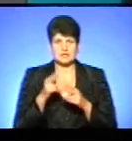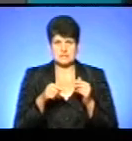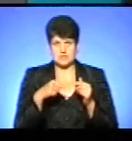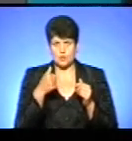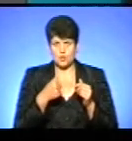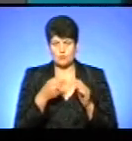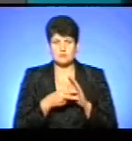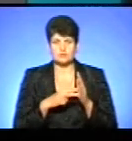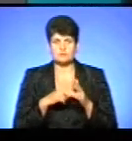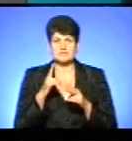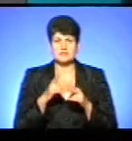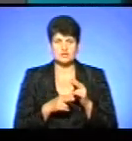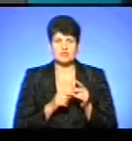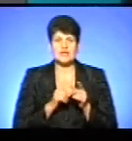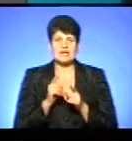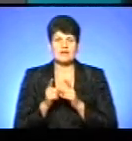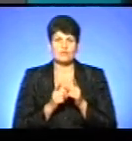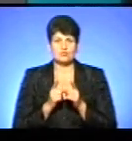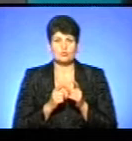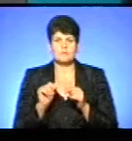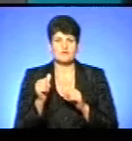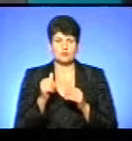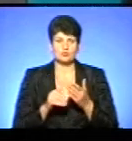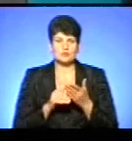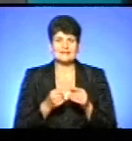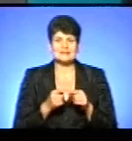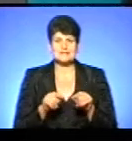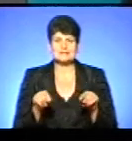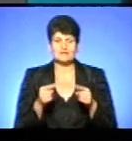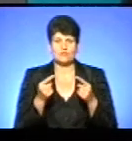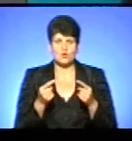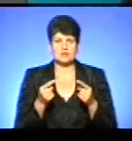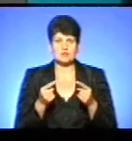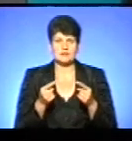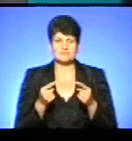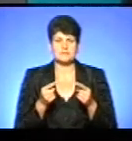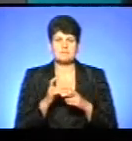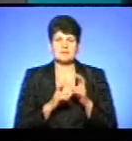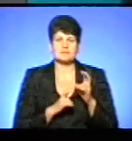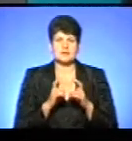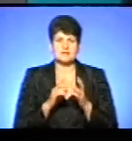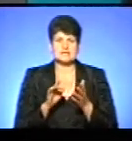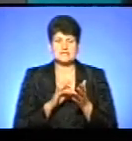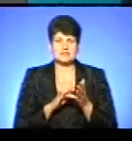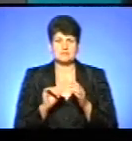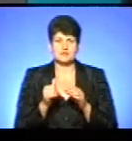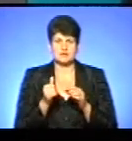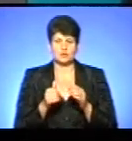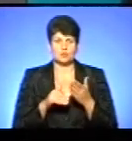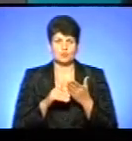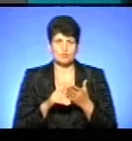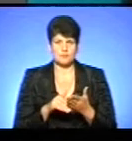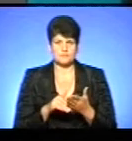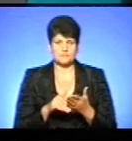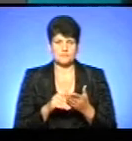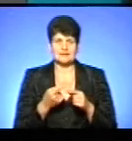плануємо завершити якраз реформу первинної допомоги, тобто це створення некоммунаційних прибуткових підприємств, центрів привинної медико-санітарної допомоги,